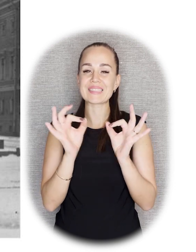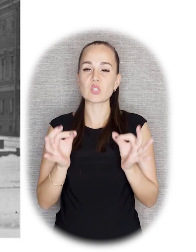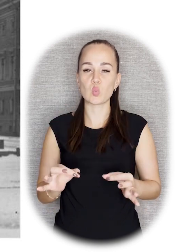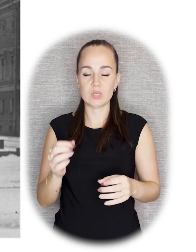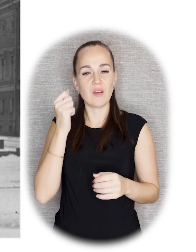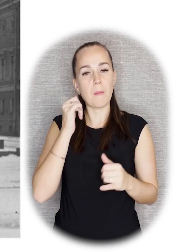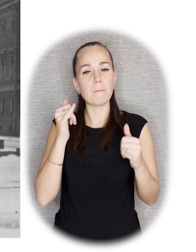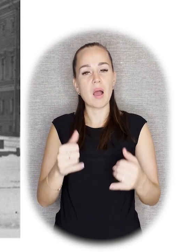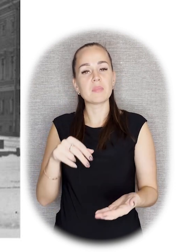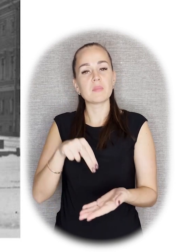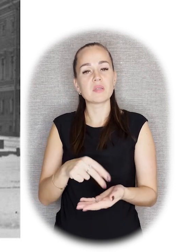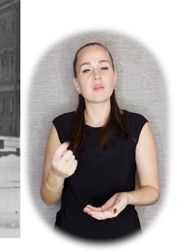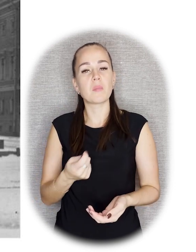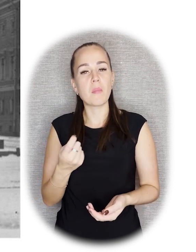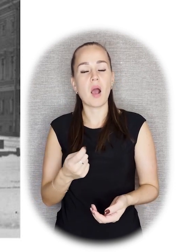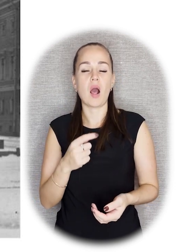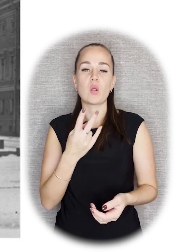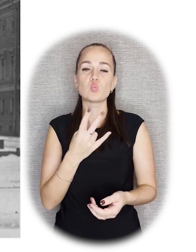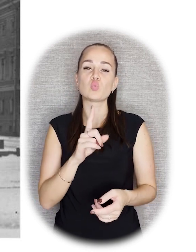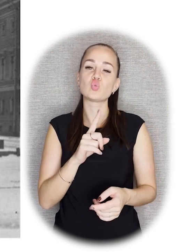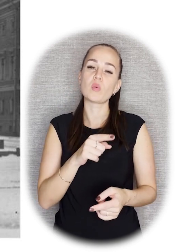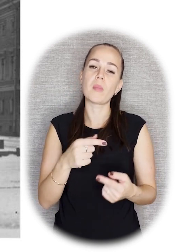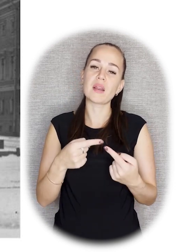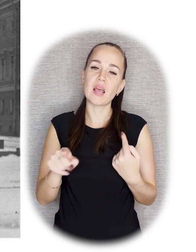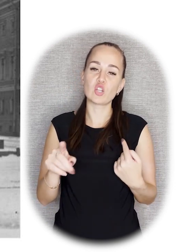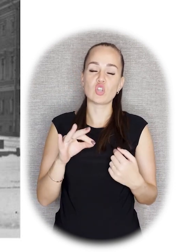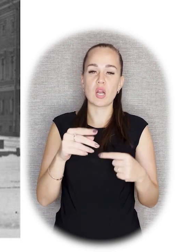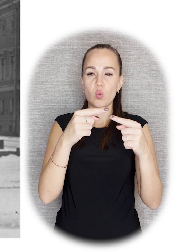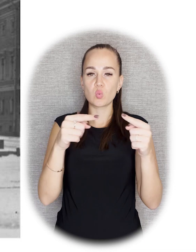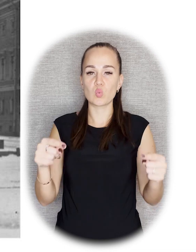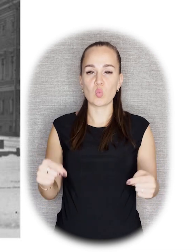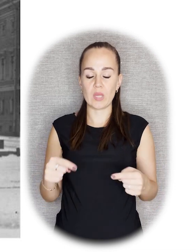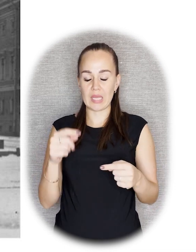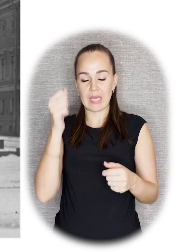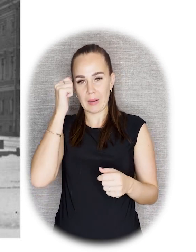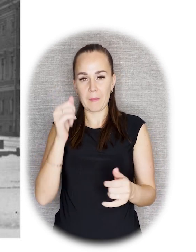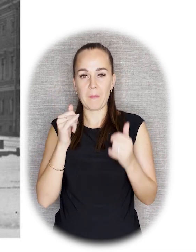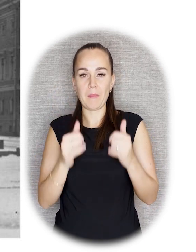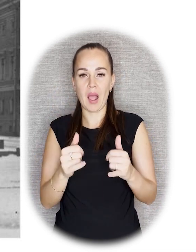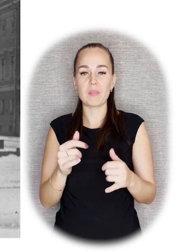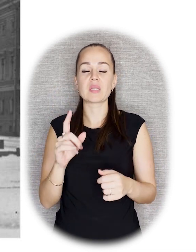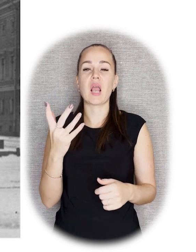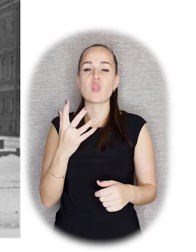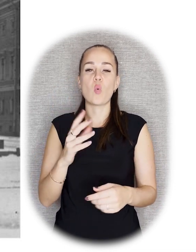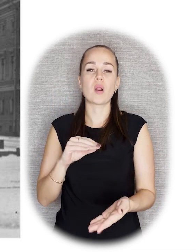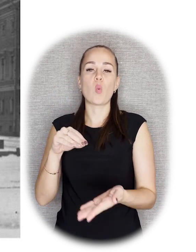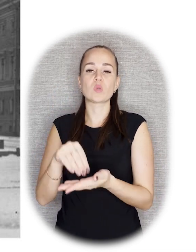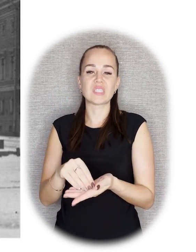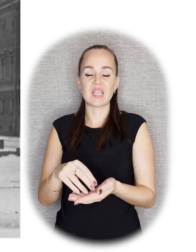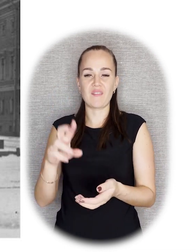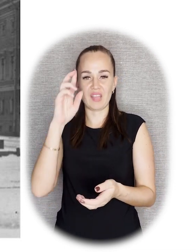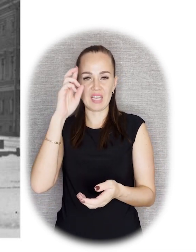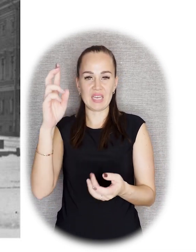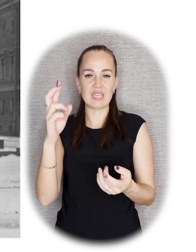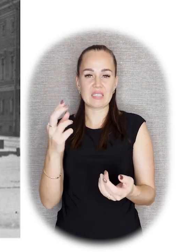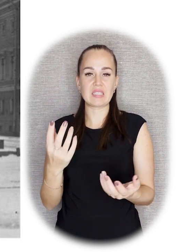Поставить памятник металлисту мало. Надо еще, чтобы он отличался от памятника печатника, поставленного царем. Революция, разделившая